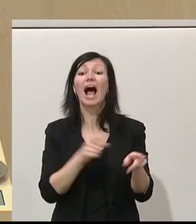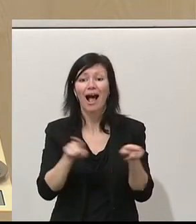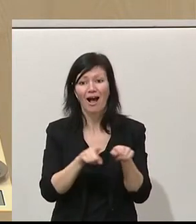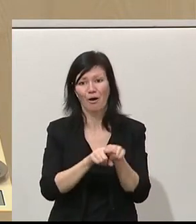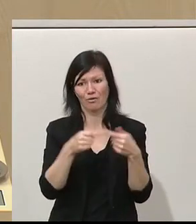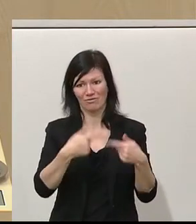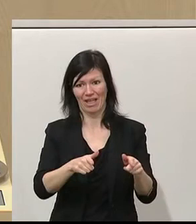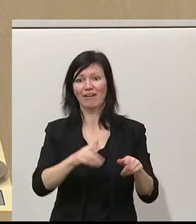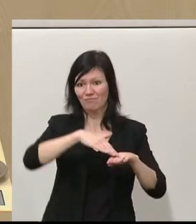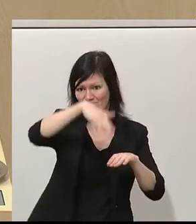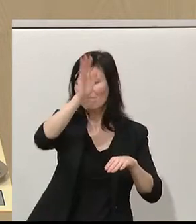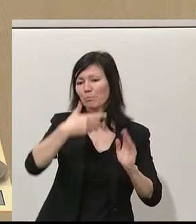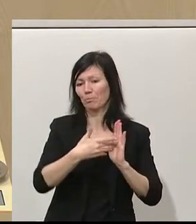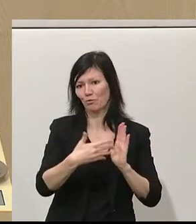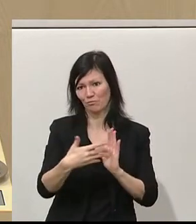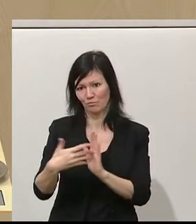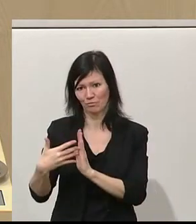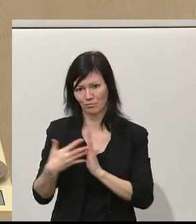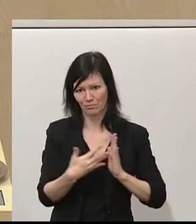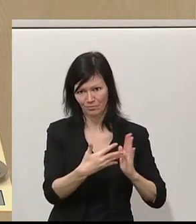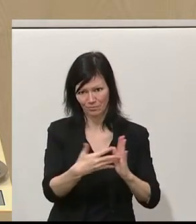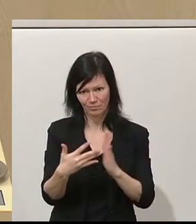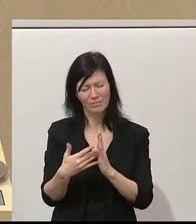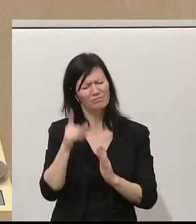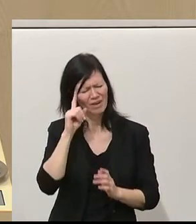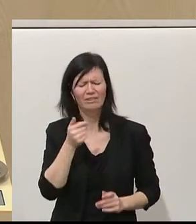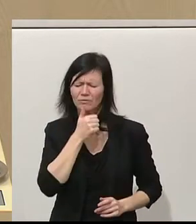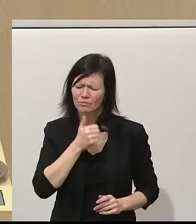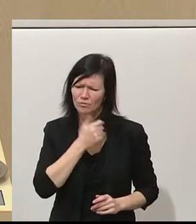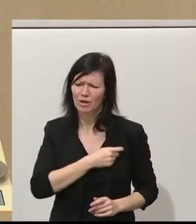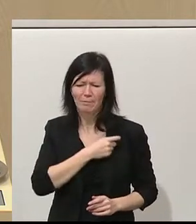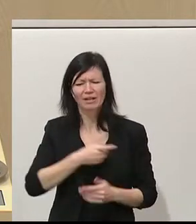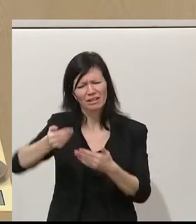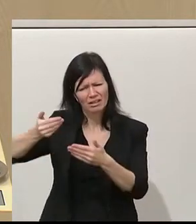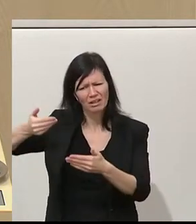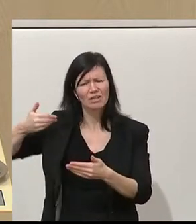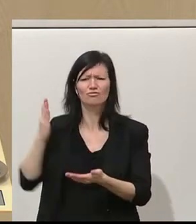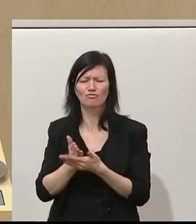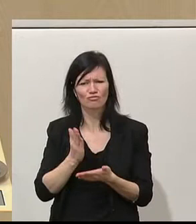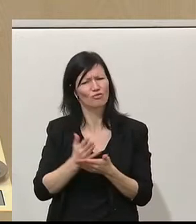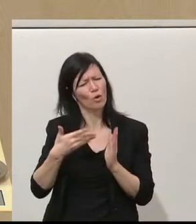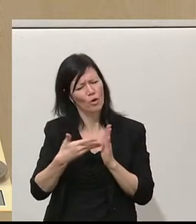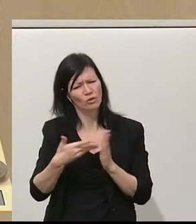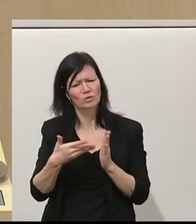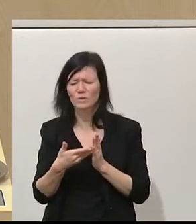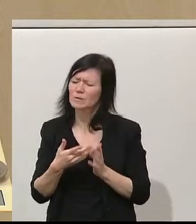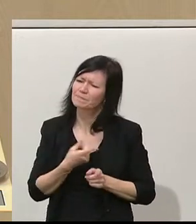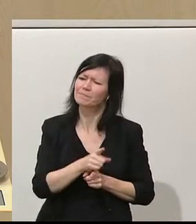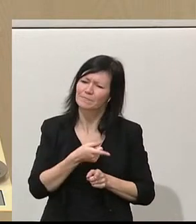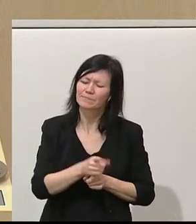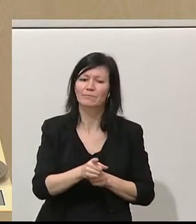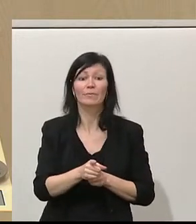Jahre lang für eine kantige Kontrolle hier in diesem Parlament, sondern genau diese Kontrolle hat die letzten zwei Jahre